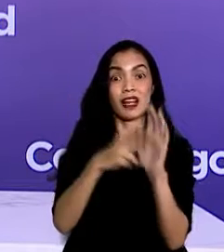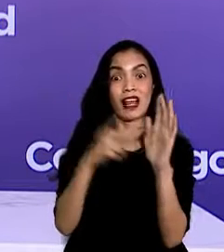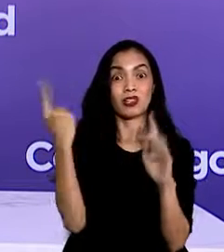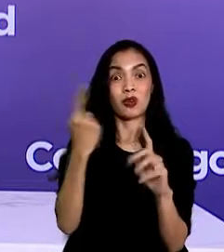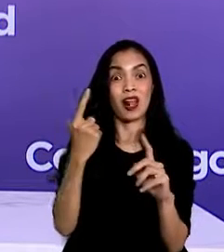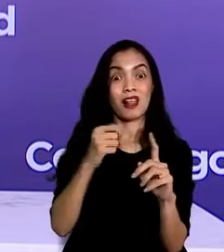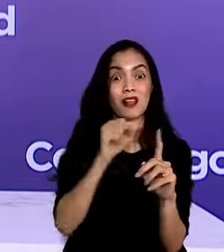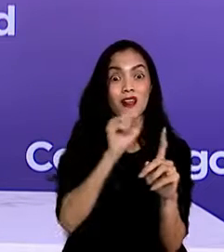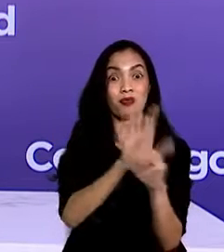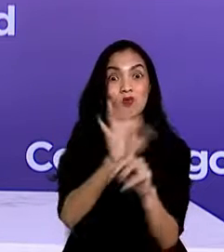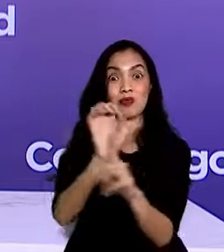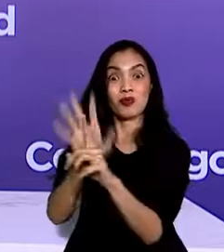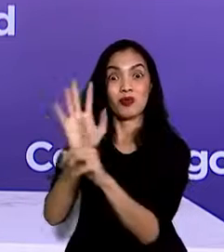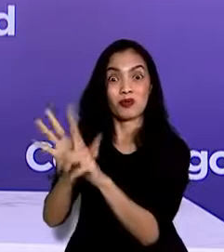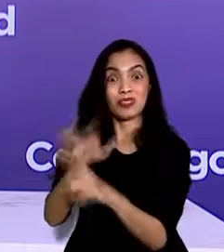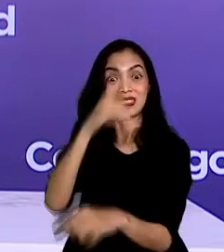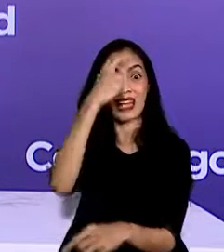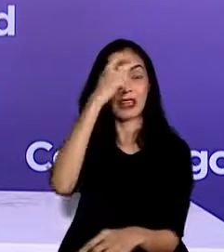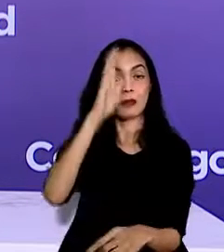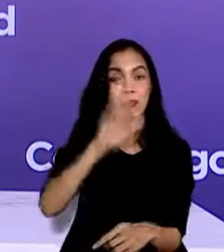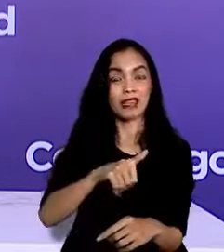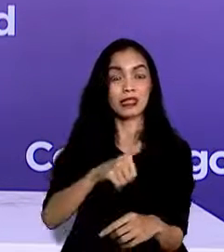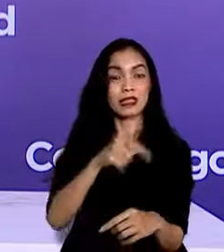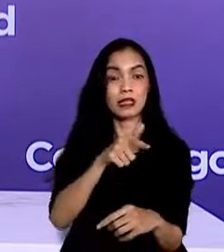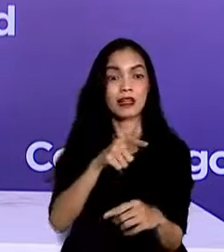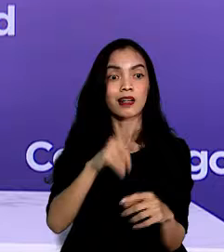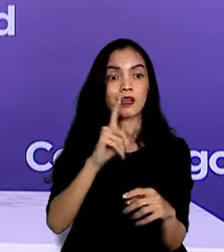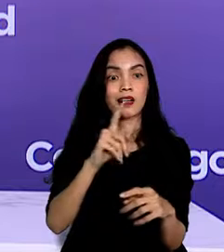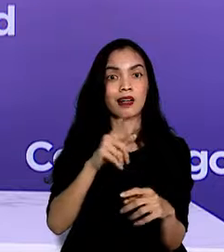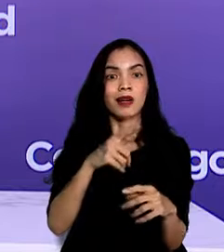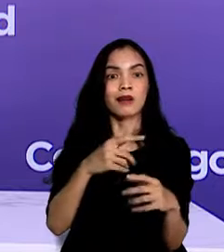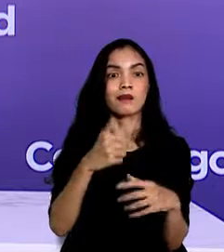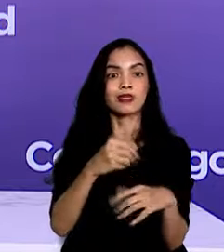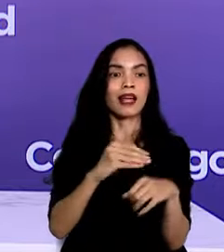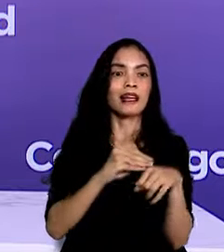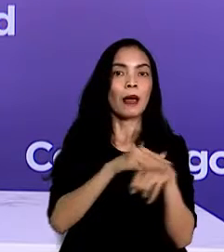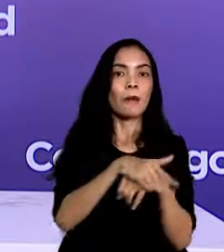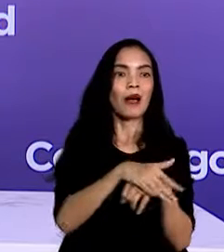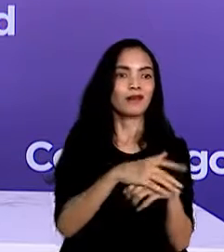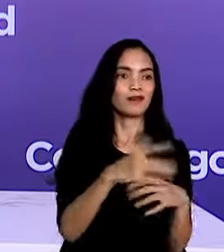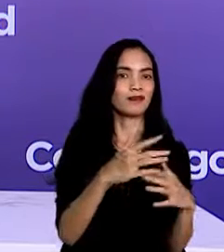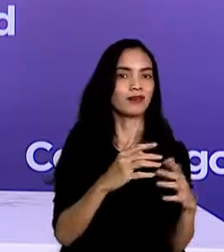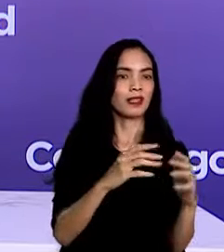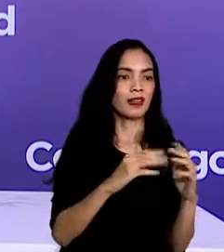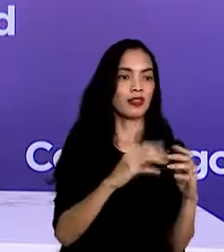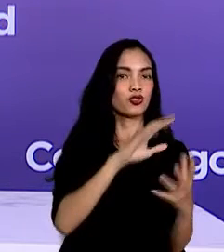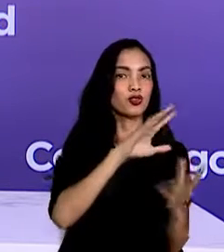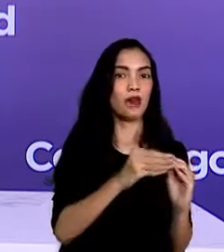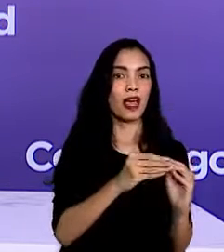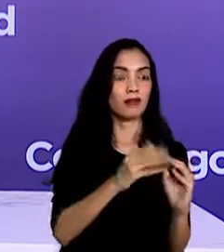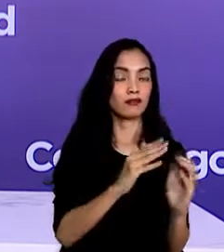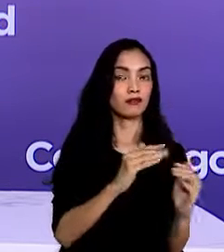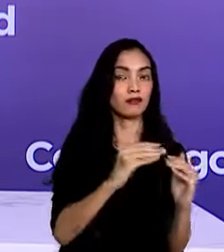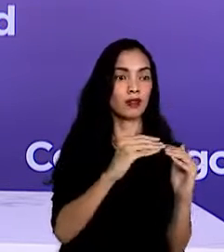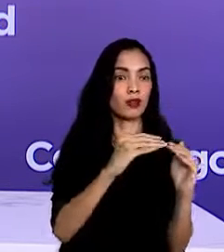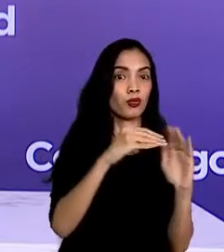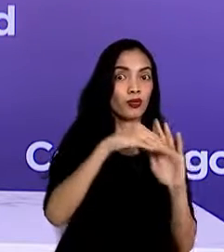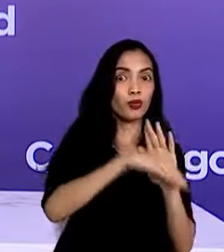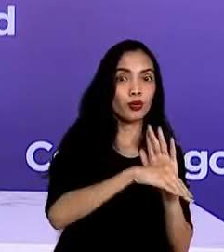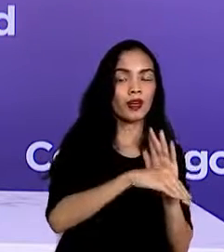kabupaten kota yang masih menjadi penyumbang tertinggi ini segera memperbaiki situasi penanganan COVID-19 sesegera mungkin